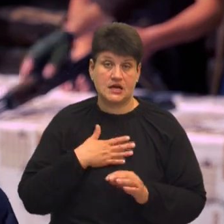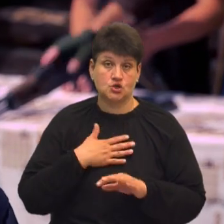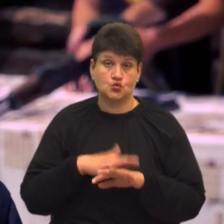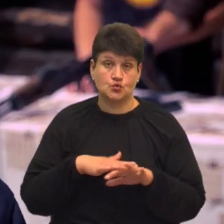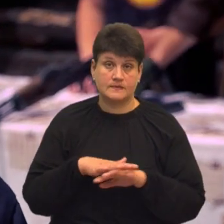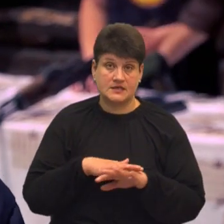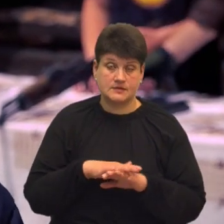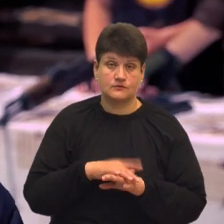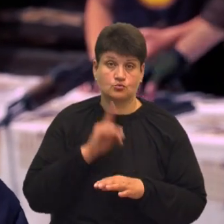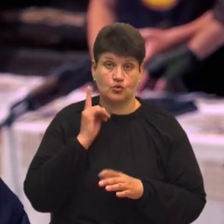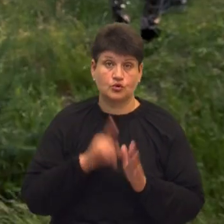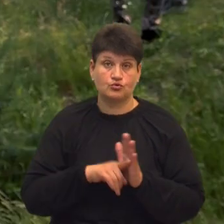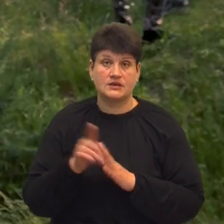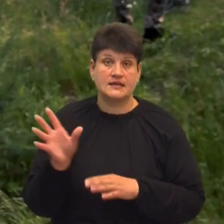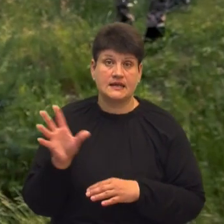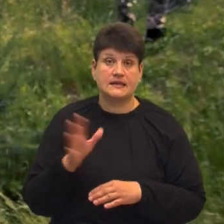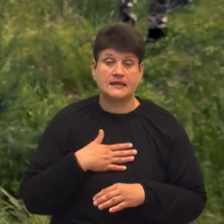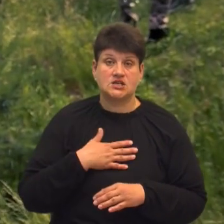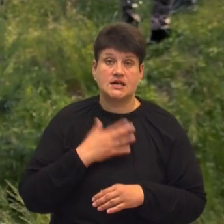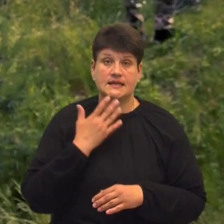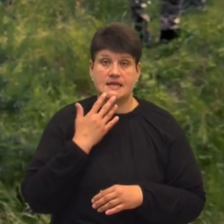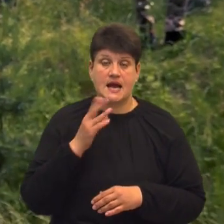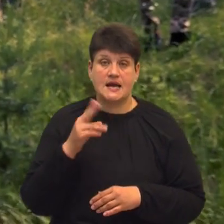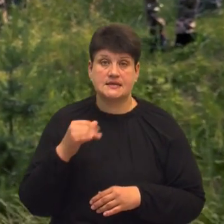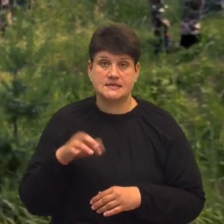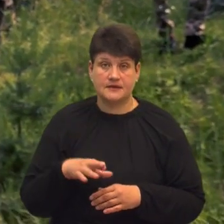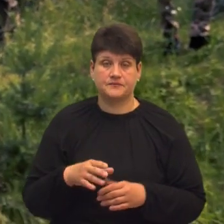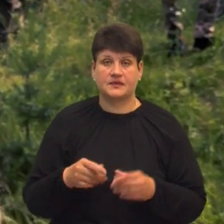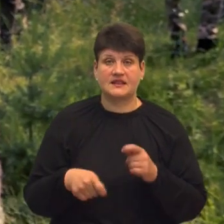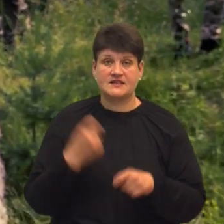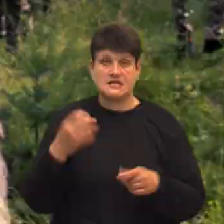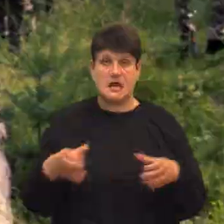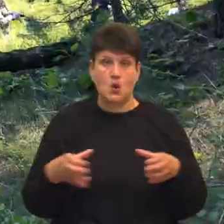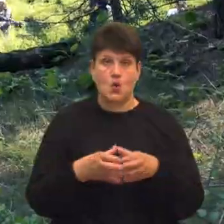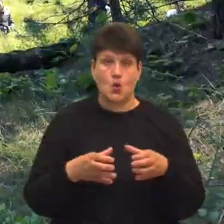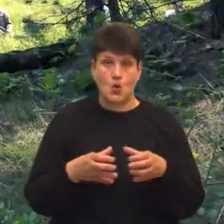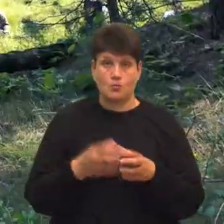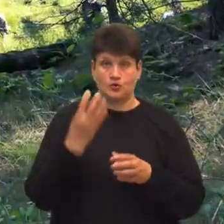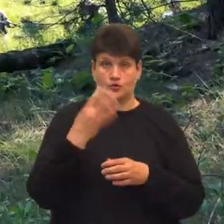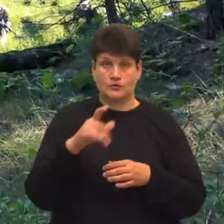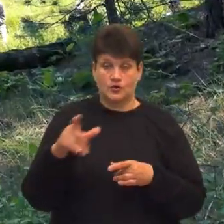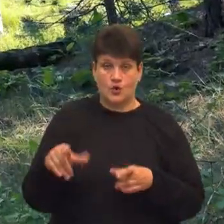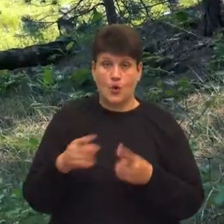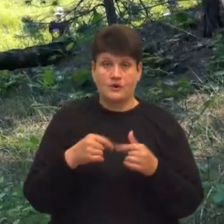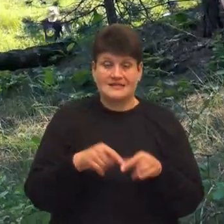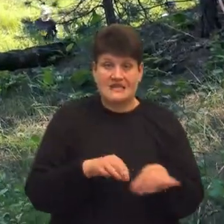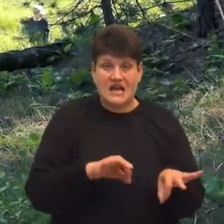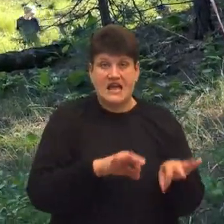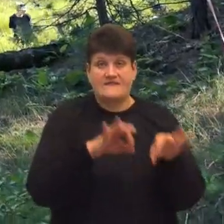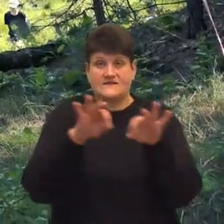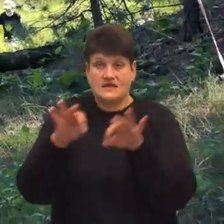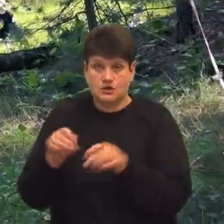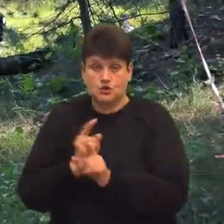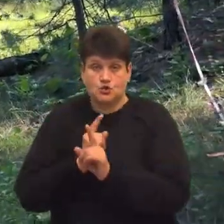молоді починається вся наша нація. Диверсійно-розвітельна група в складі чотирьох бійців організовує евакуацію і супровід